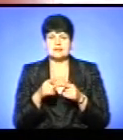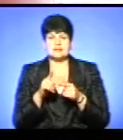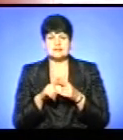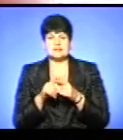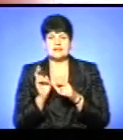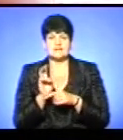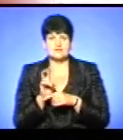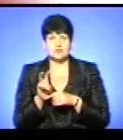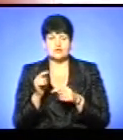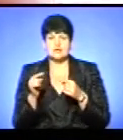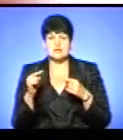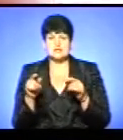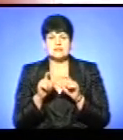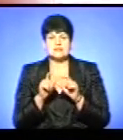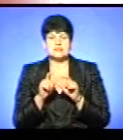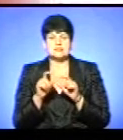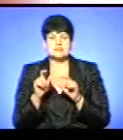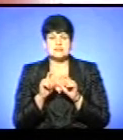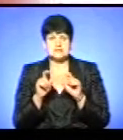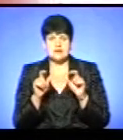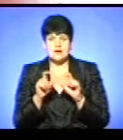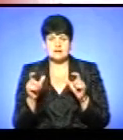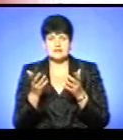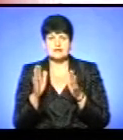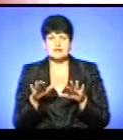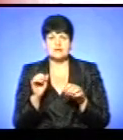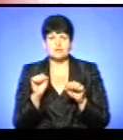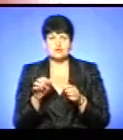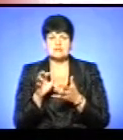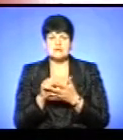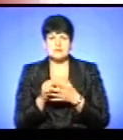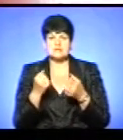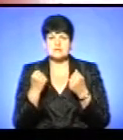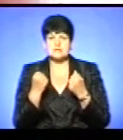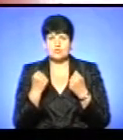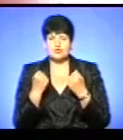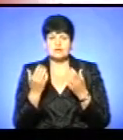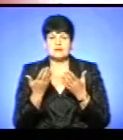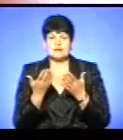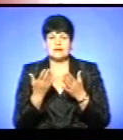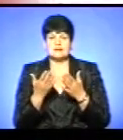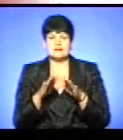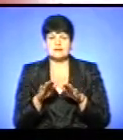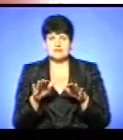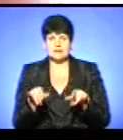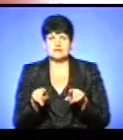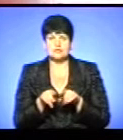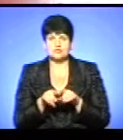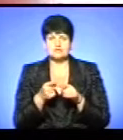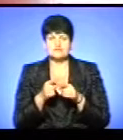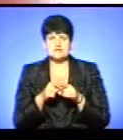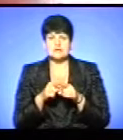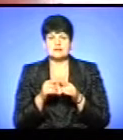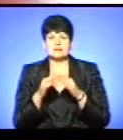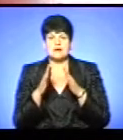відвідування різних закладів, де діти можуть і займатися спортом, де дітей також у таких таборах